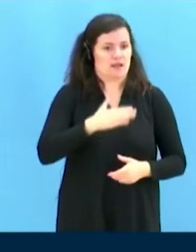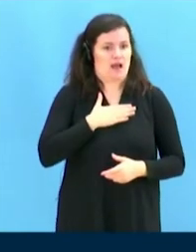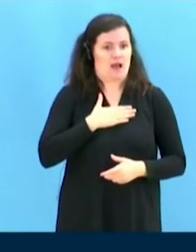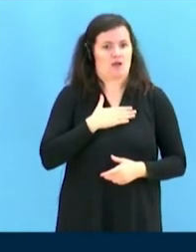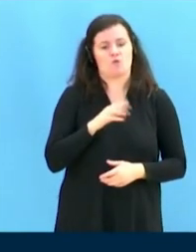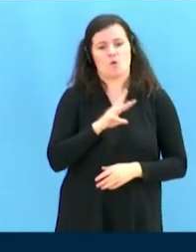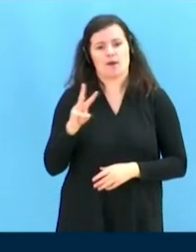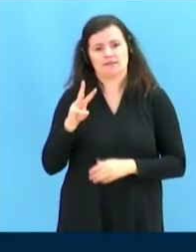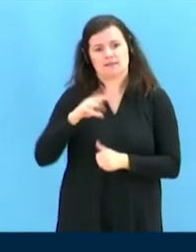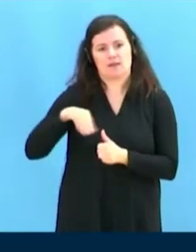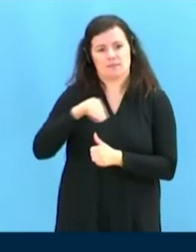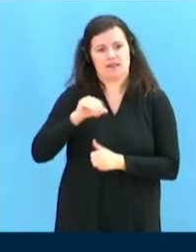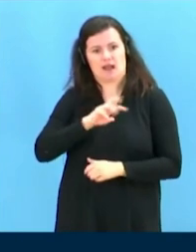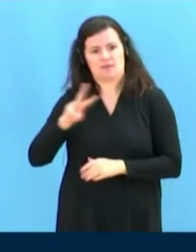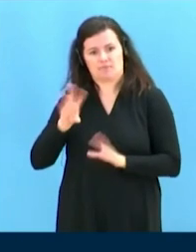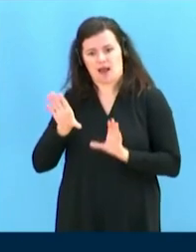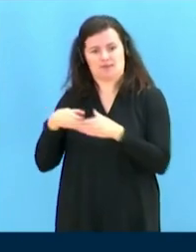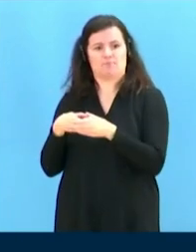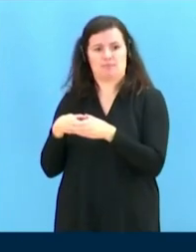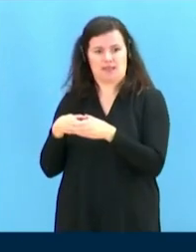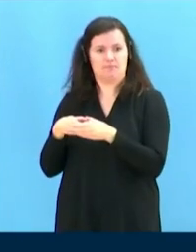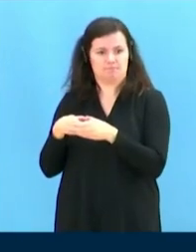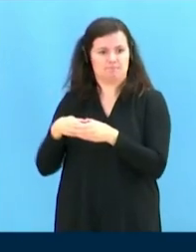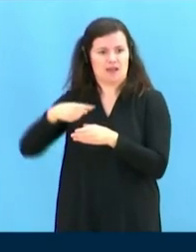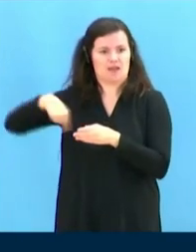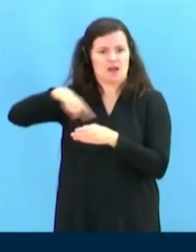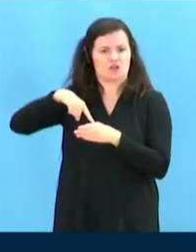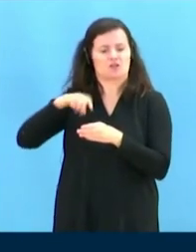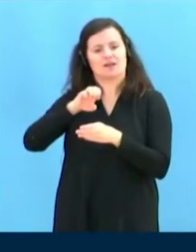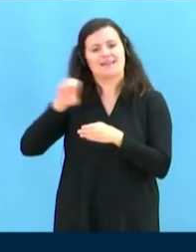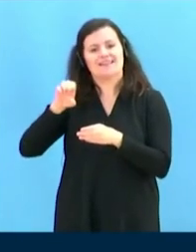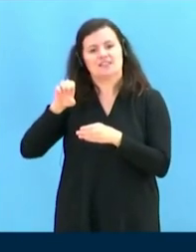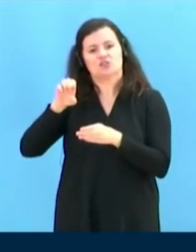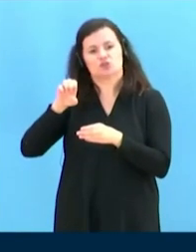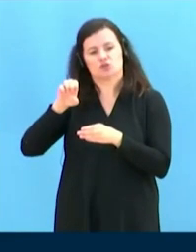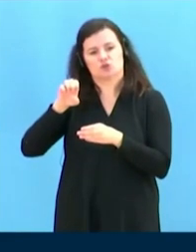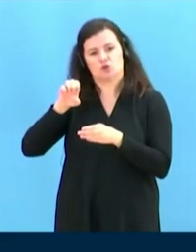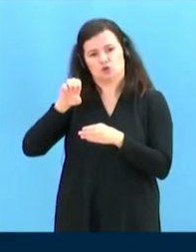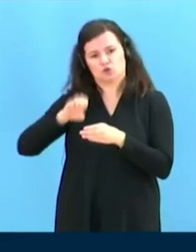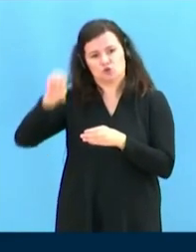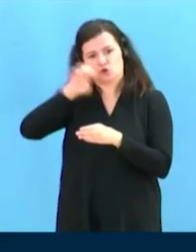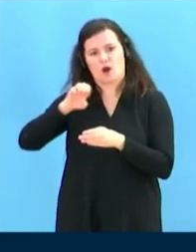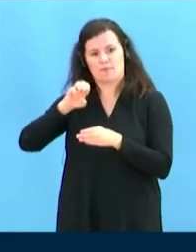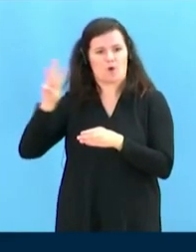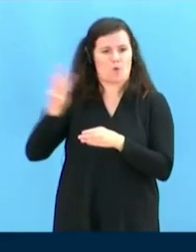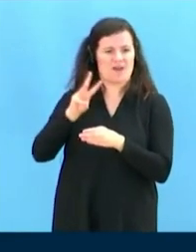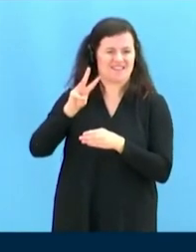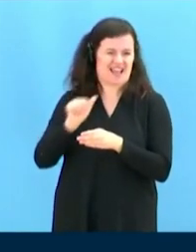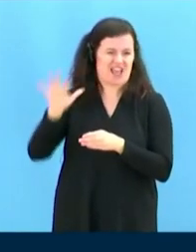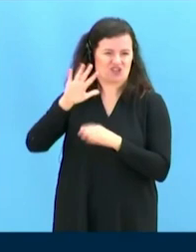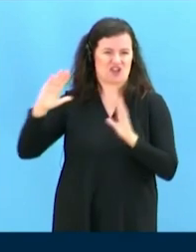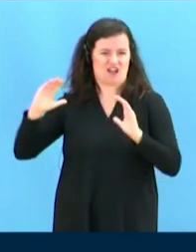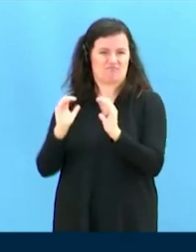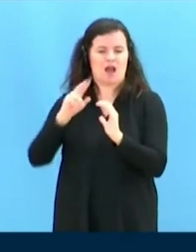Transcaucasie approuve en totalité cette proposition et remercie tout particulièrement les facilitateurs pour le soin